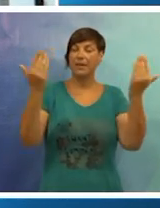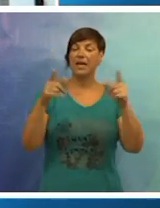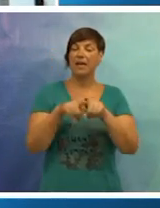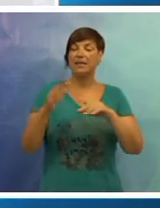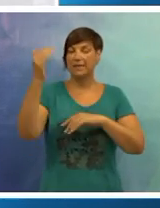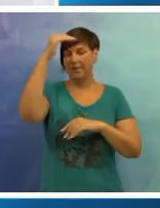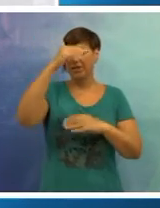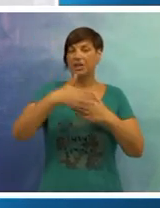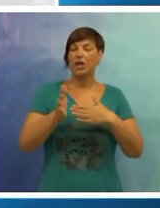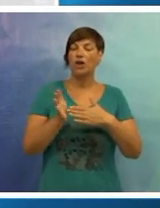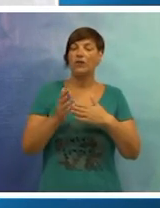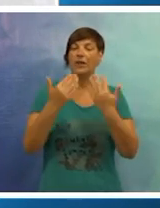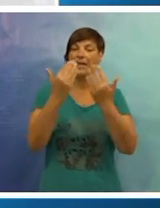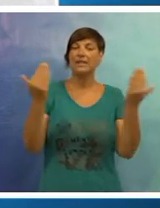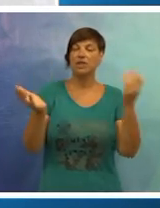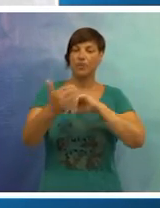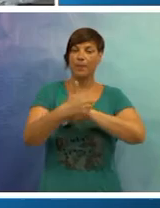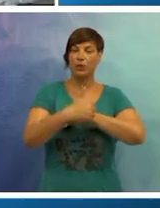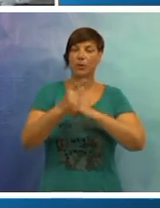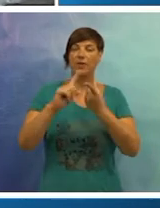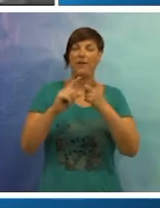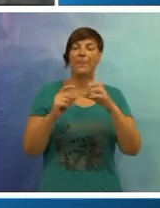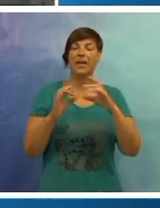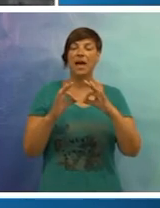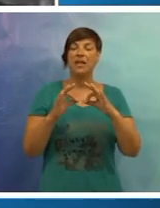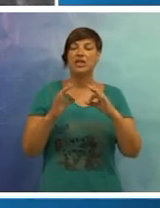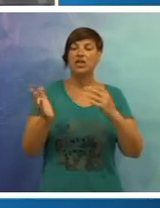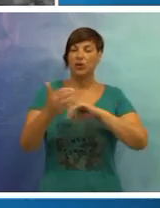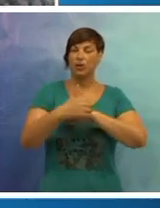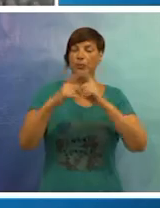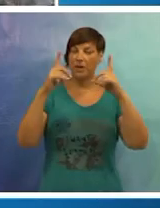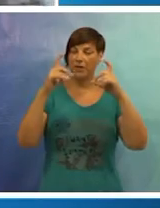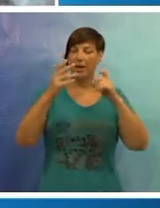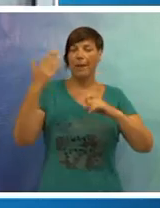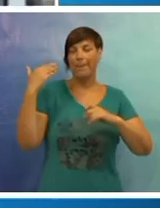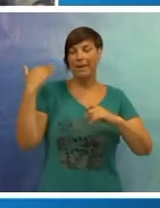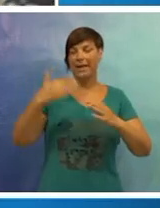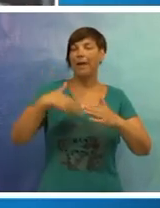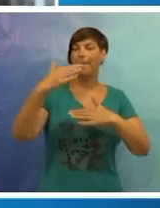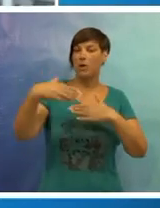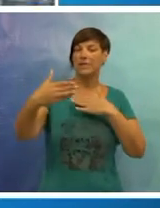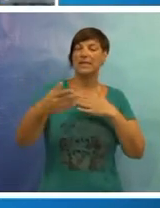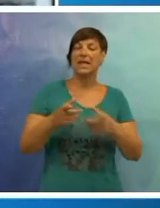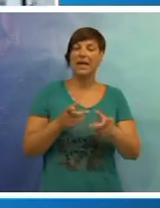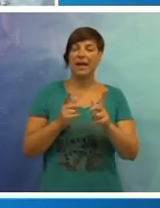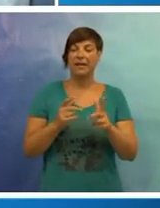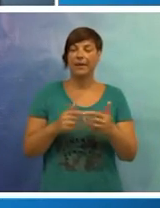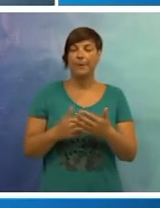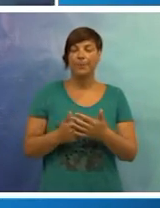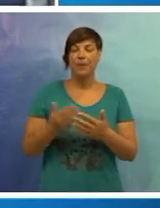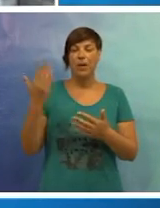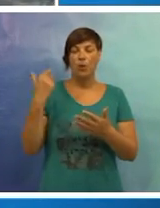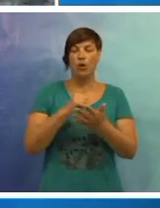Imperiali ste večeri otvorena izložba Dubrovnik, autora Damira Fabijanića, koji je Dubrovnik fotografirao i prije i poslije razaranja.